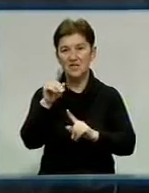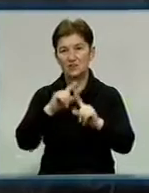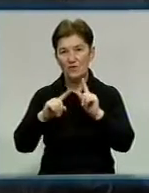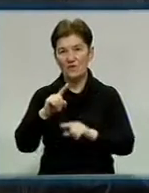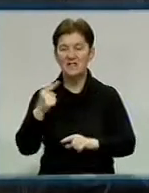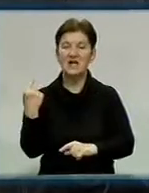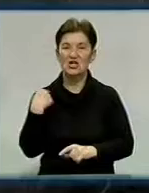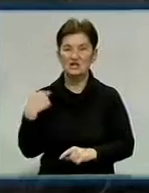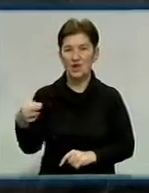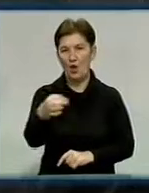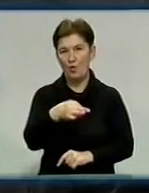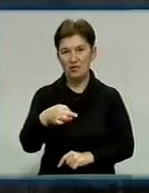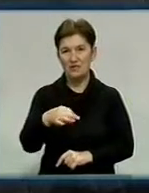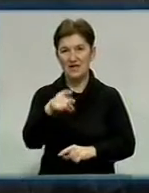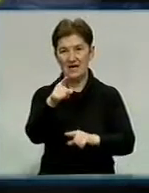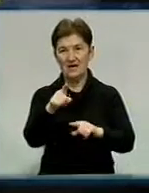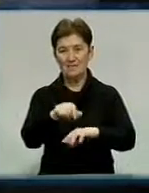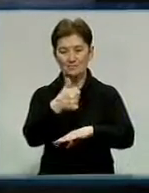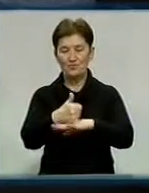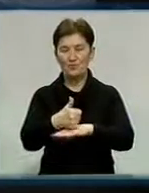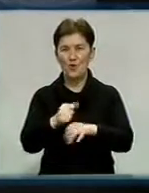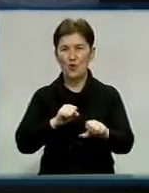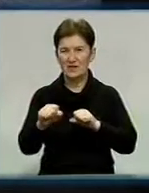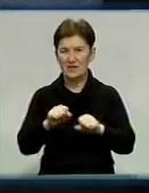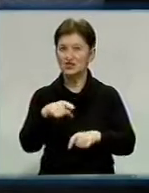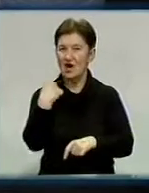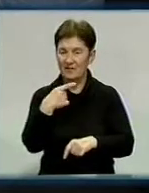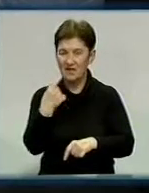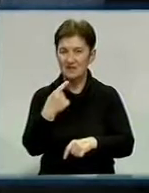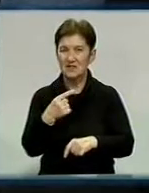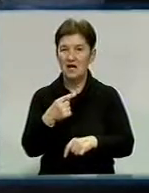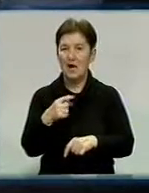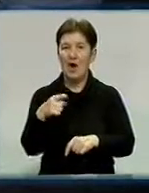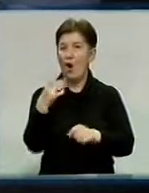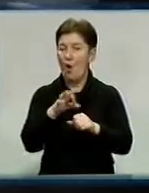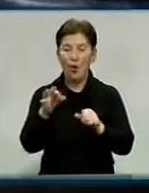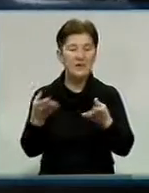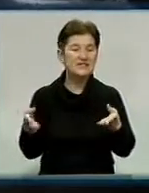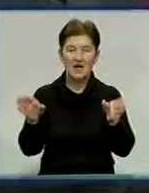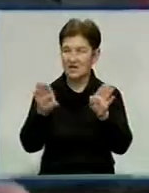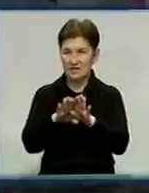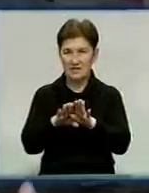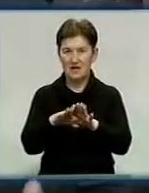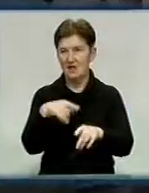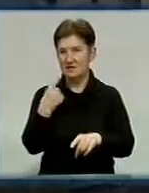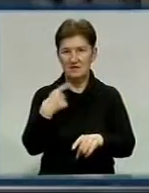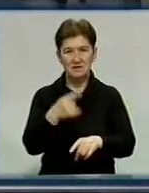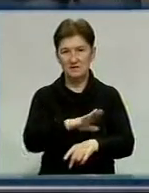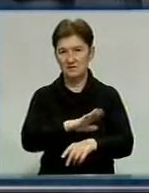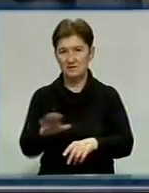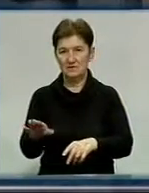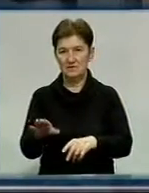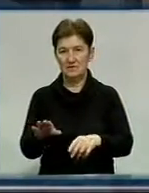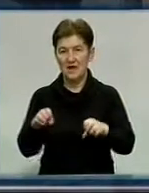Очільник обласного департаменту охорони здоров'я Олег Рибальченко запевняє, мова про закриття лікарні не йде. Принято якогось